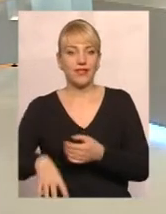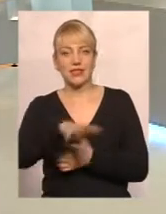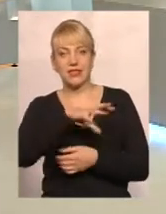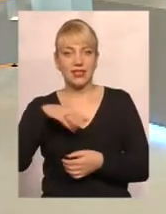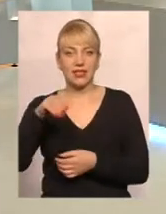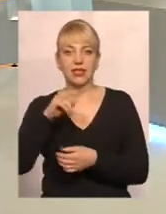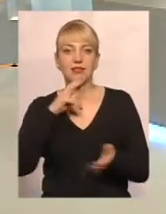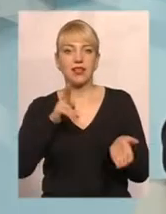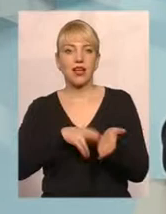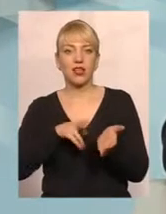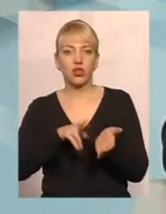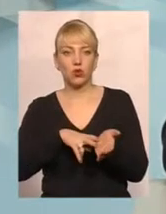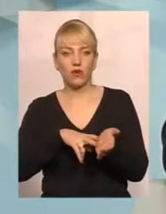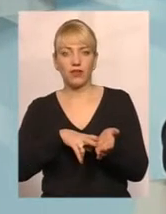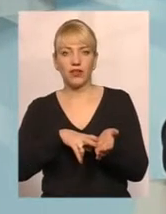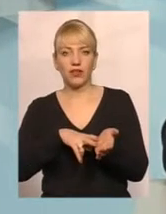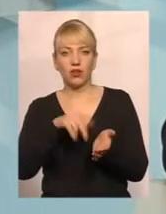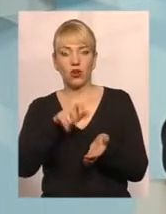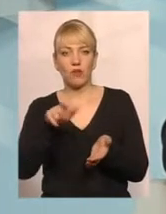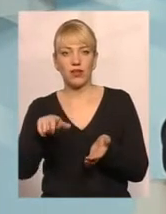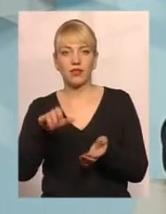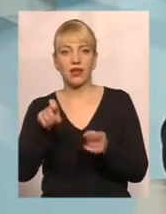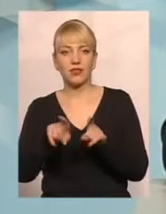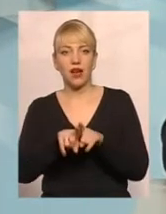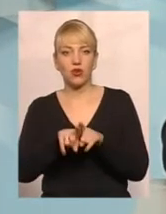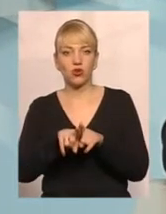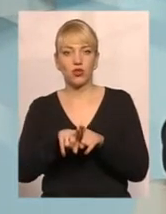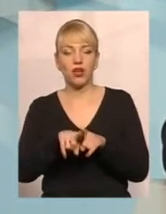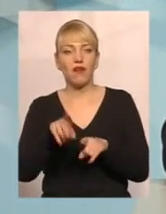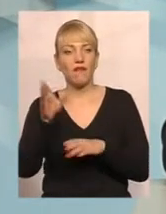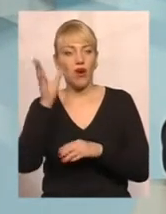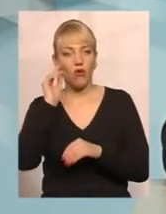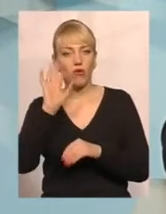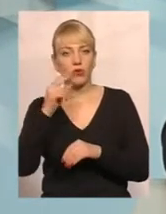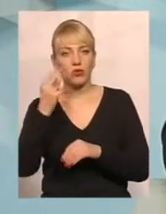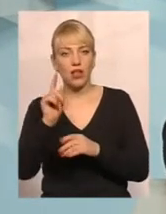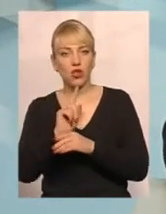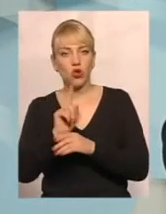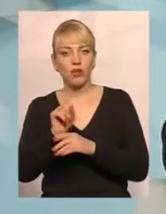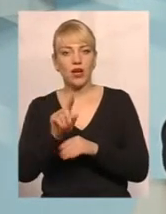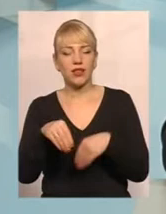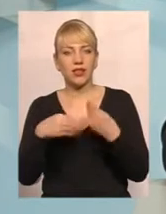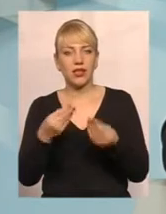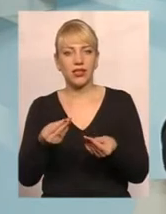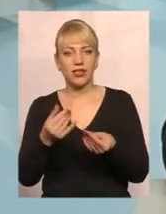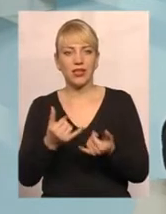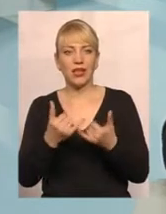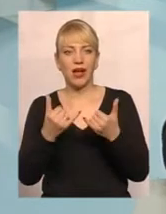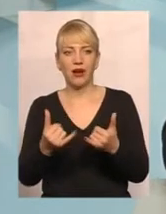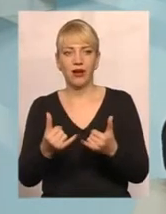зареєстрованих на житловій площі громадян, а також, відповідно, враховуємо соціальну норму, яка надається для